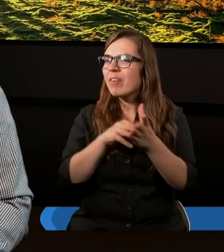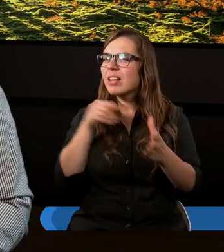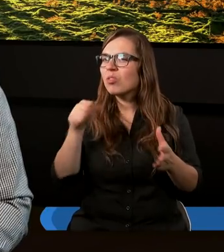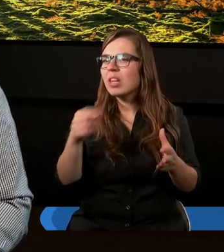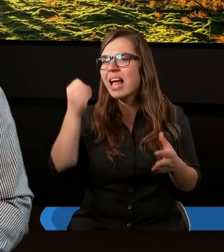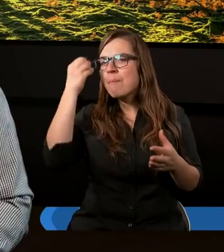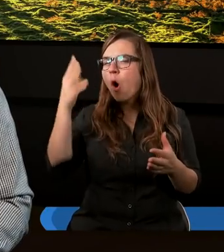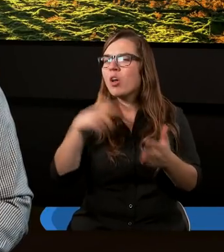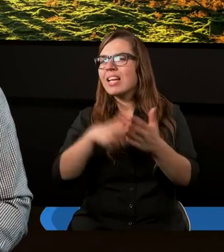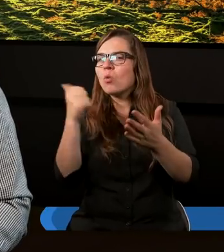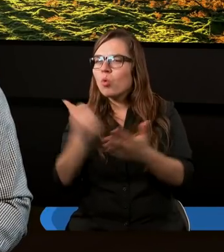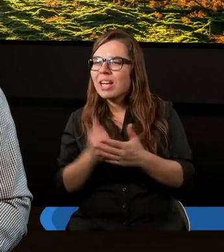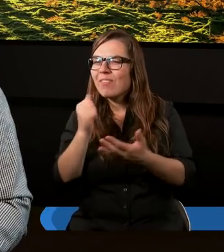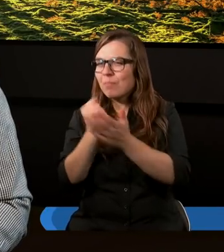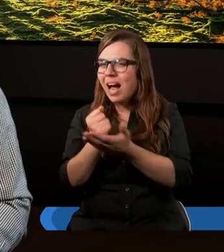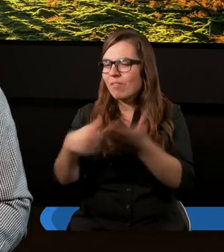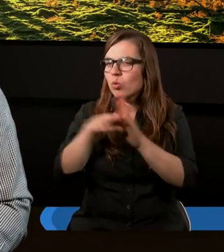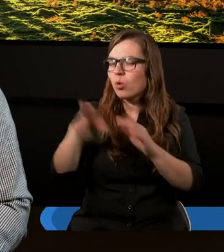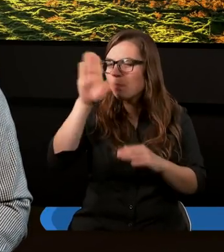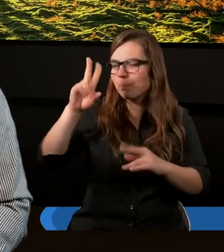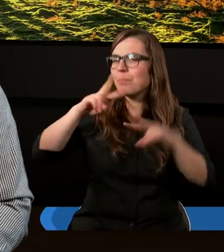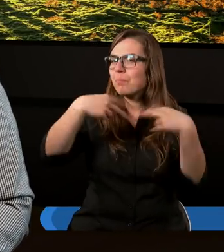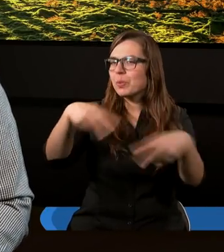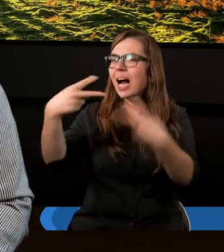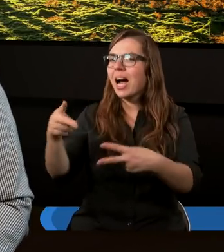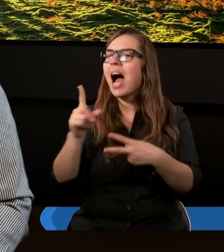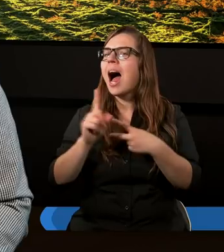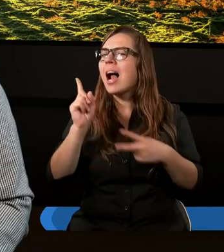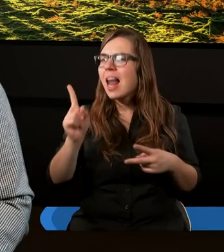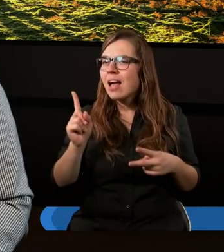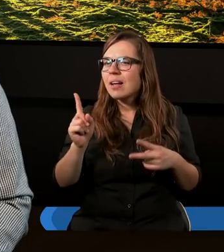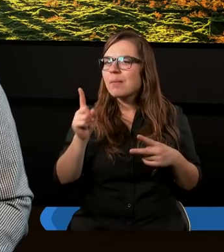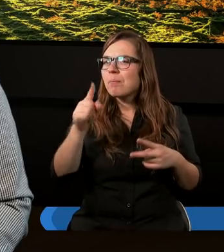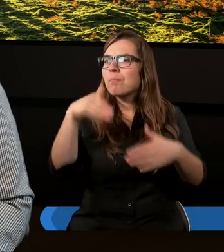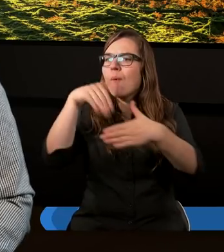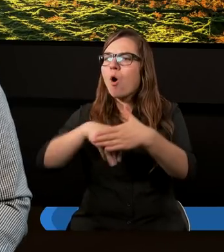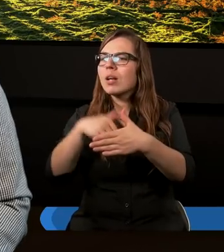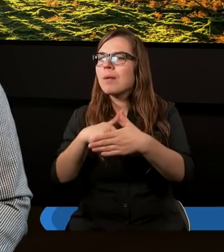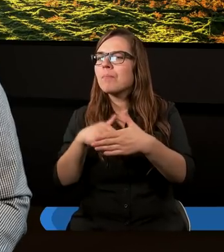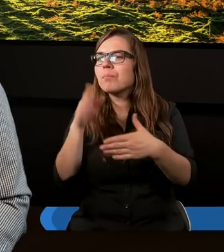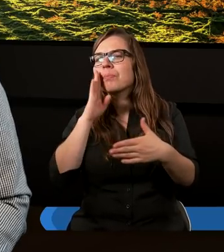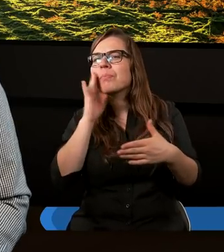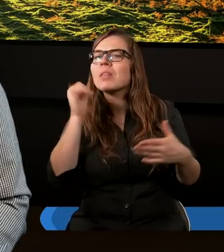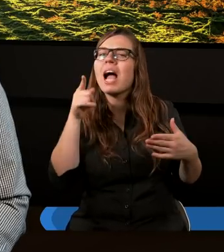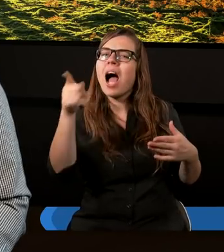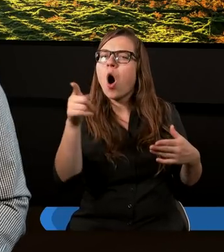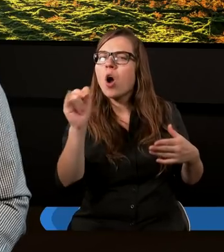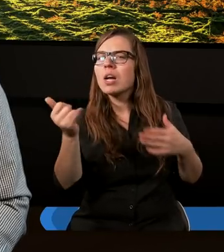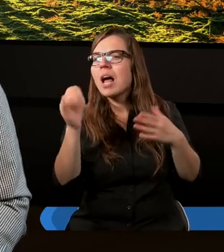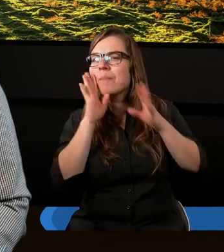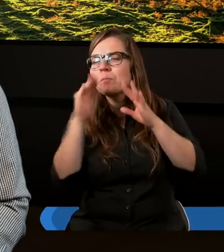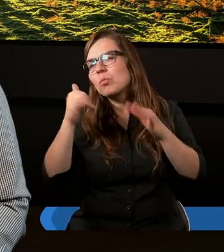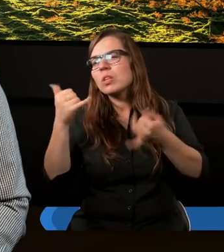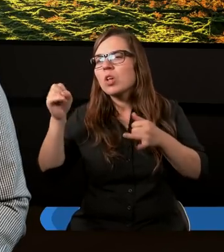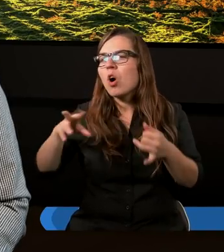mądrych ustaw i praw, które Bóg im przekazał, a postępują tak jak oni, albo nawet może